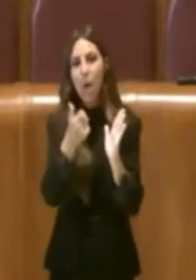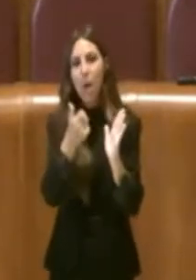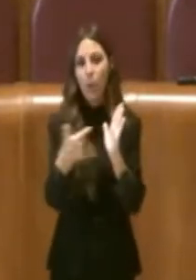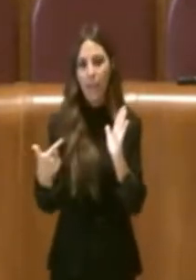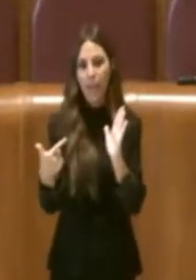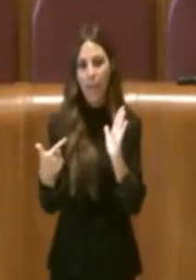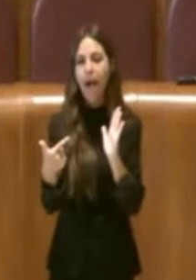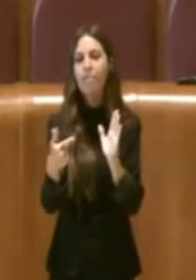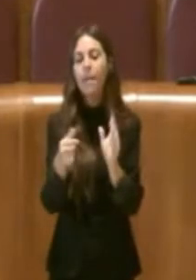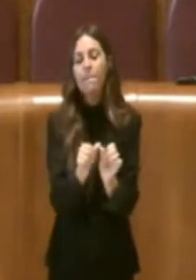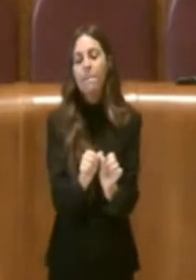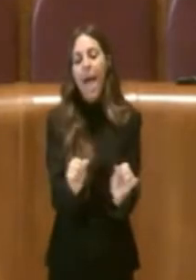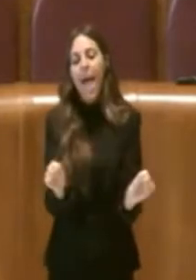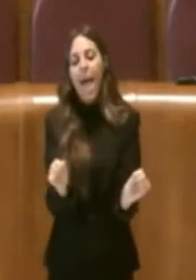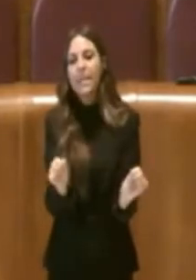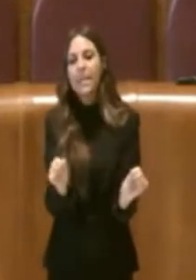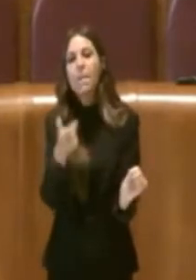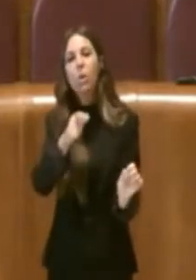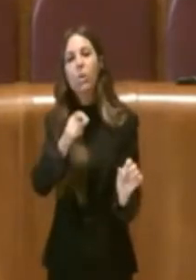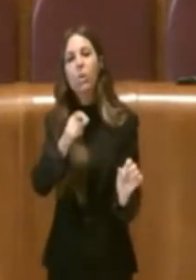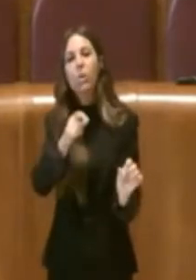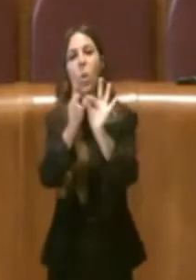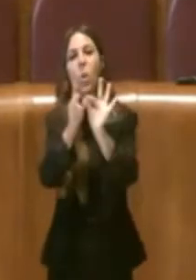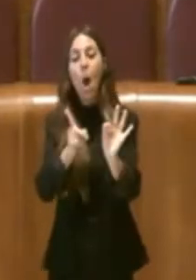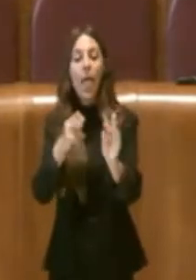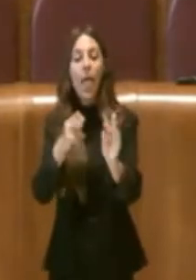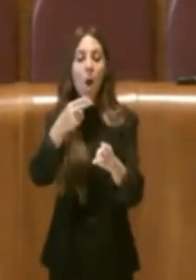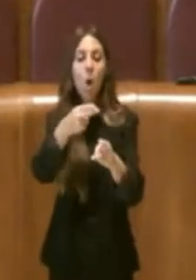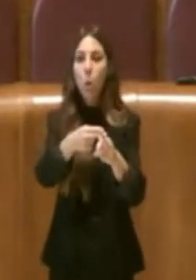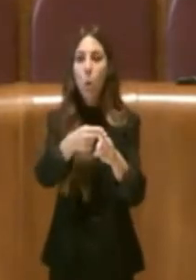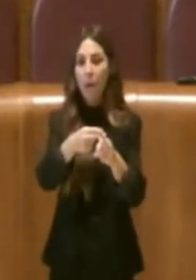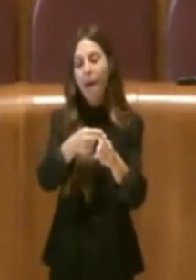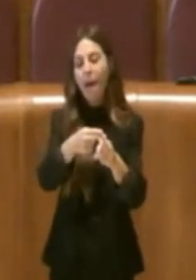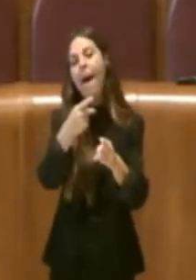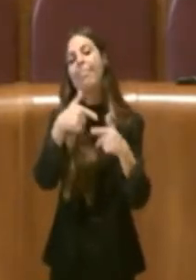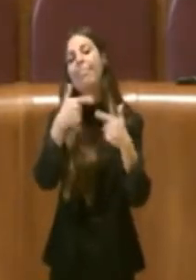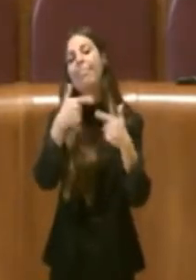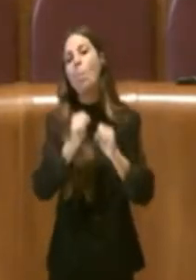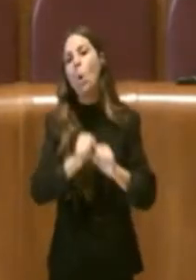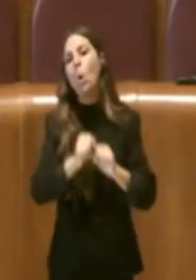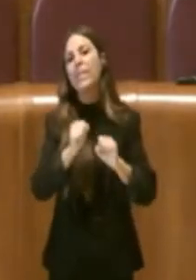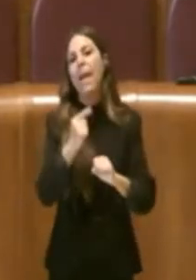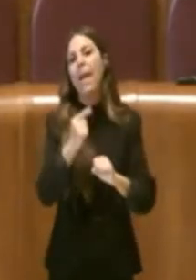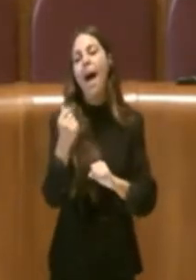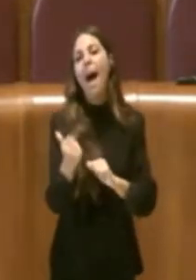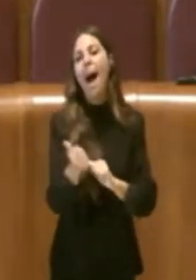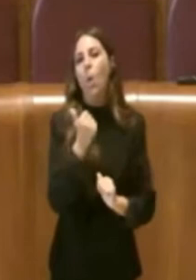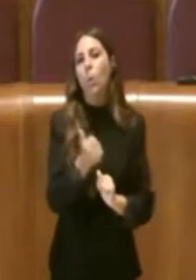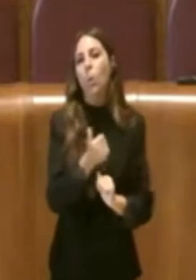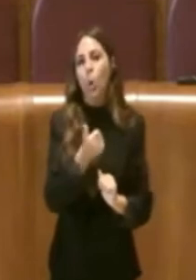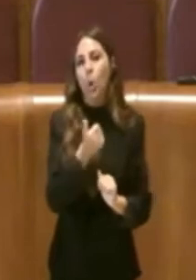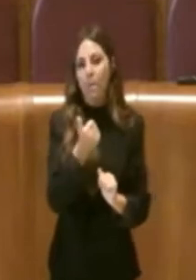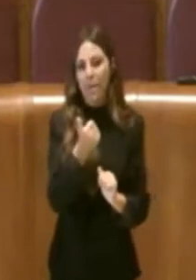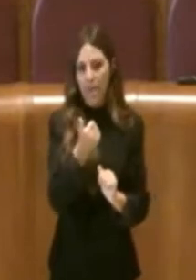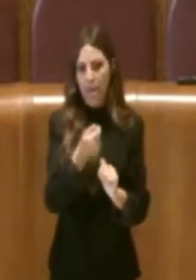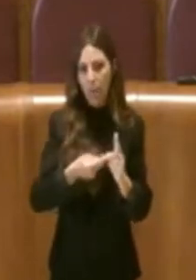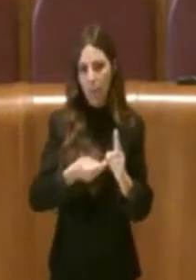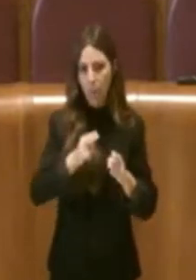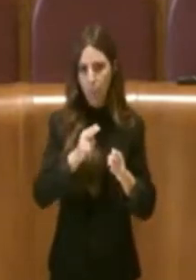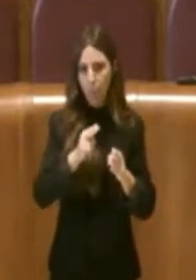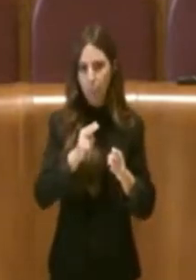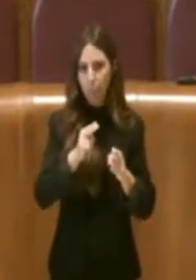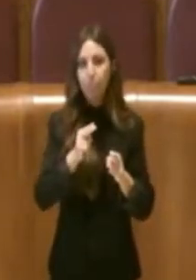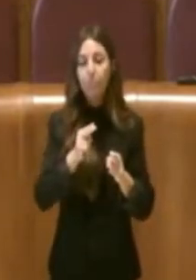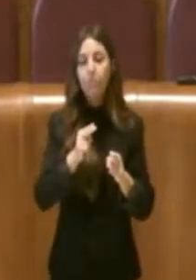portare la città di Roma ad avere una maggiore autonomia. Quindi concludendo è evidente che in